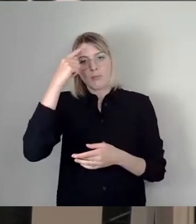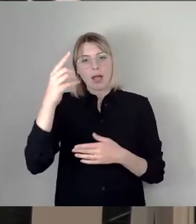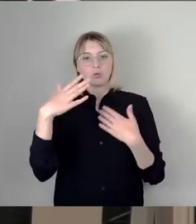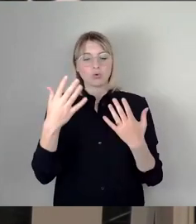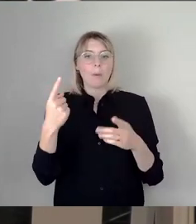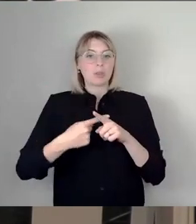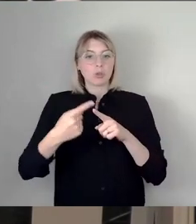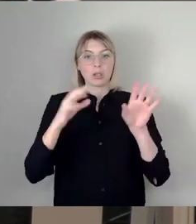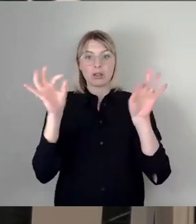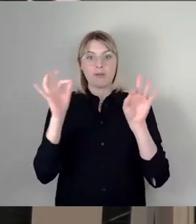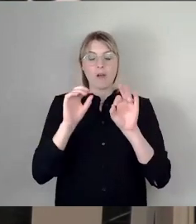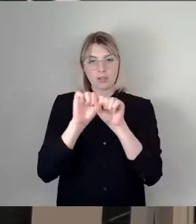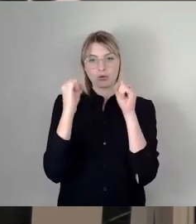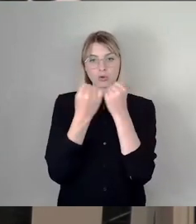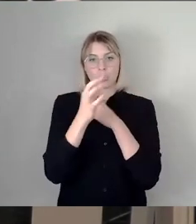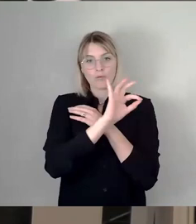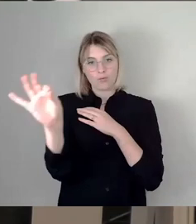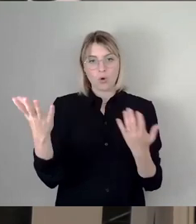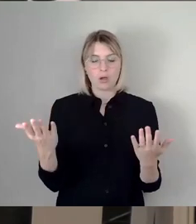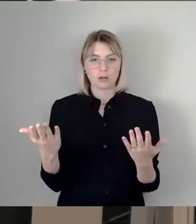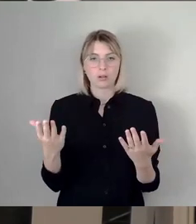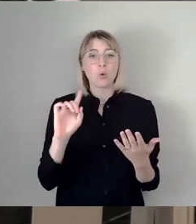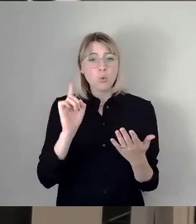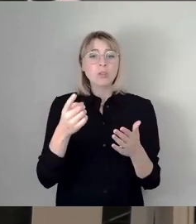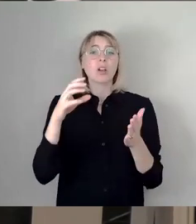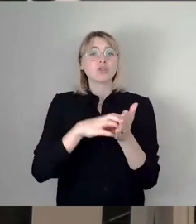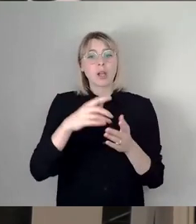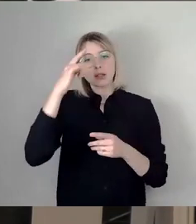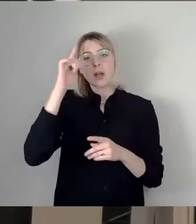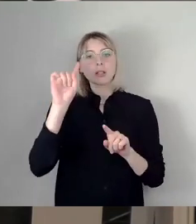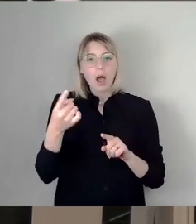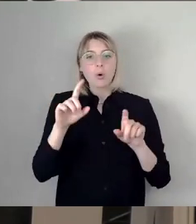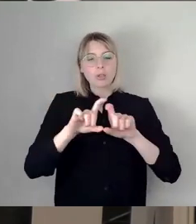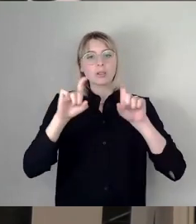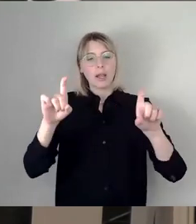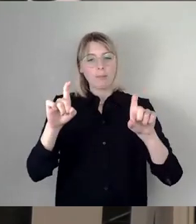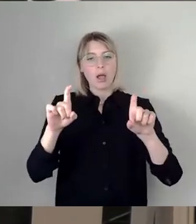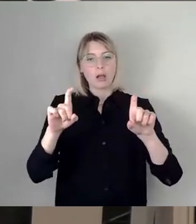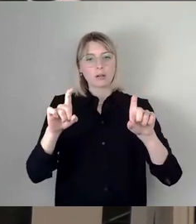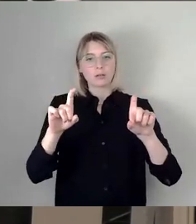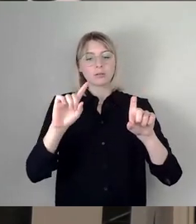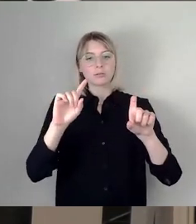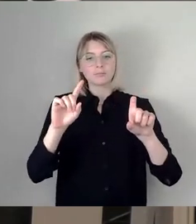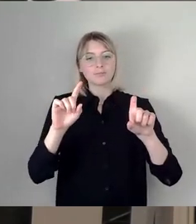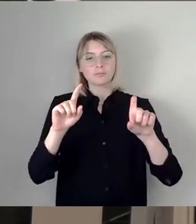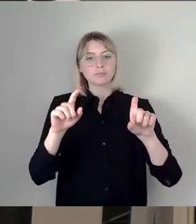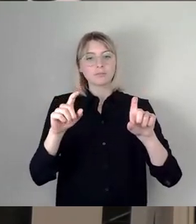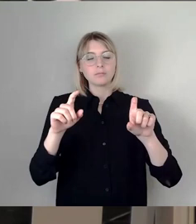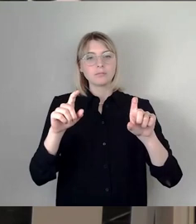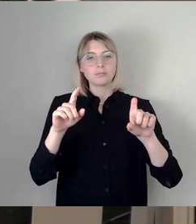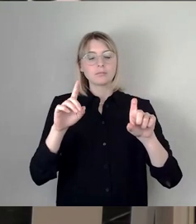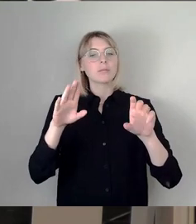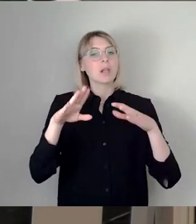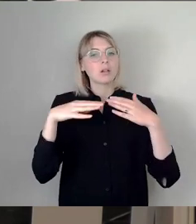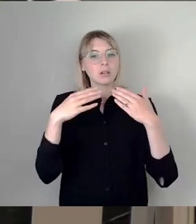Gefährdungssituationen gibt. Und dieser Stadtrat wird sich auch, darf auch nicht so kurz greifen, wie ich finde, weil in der